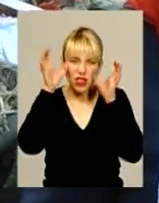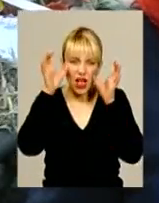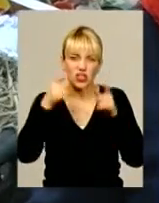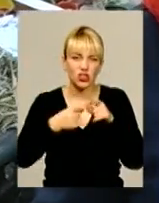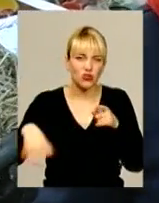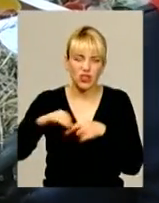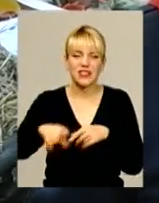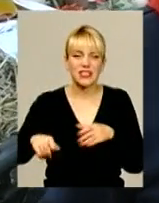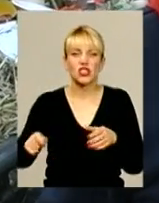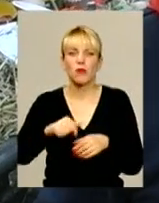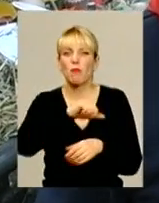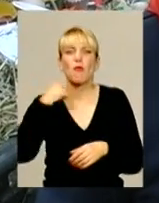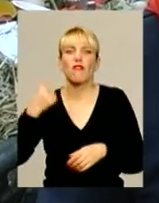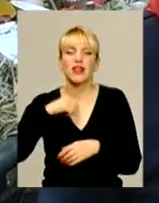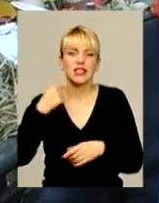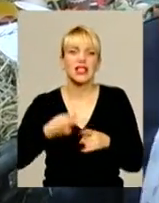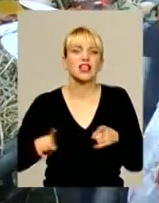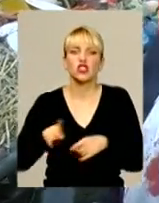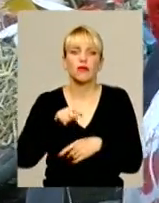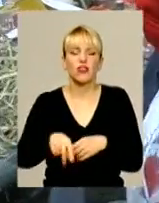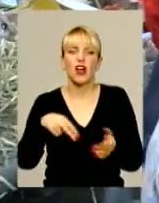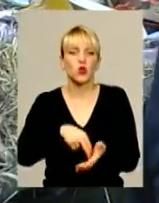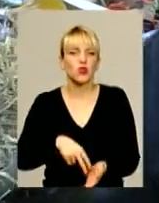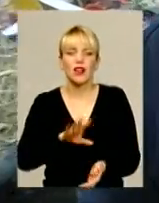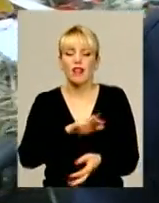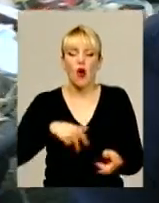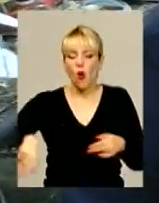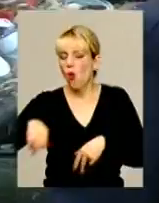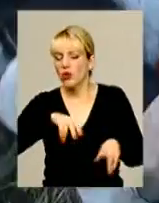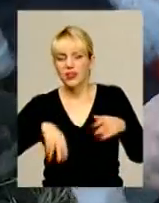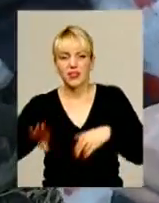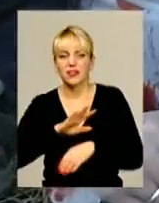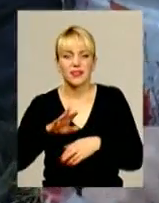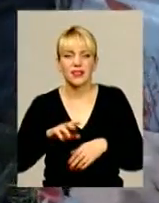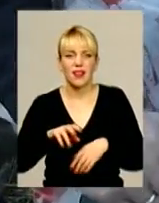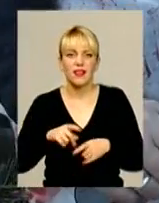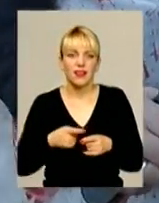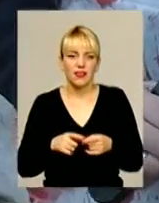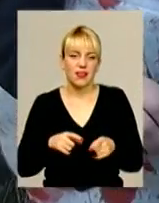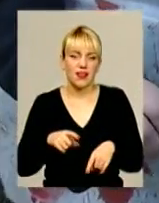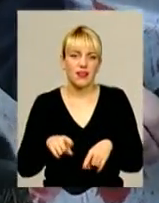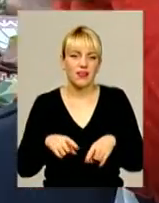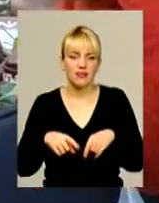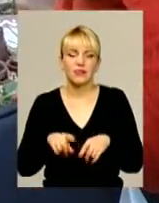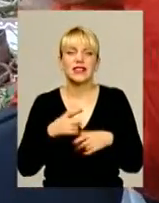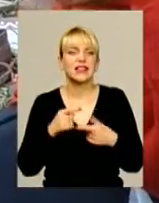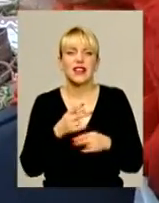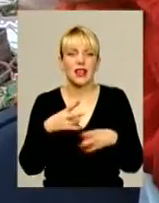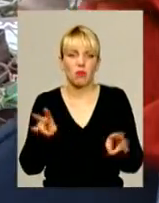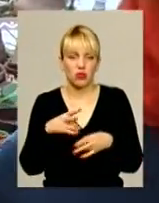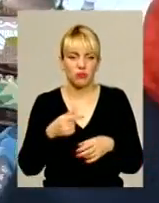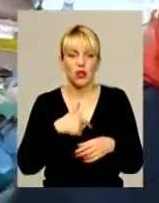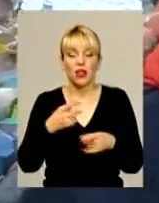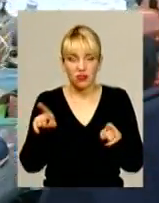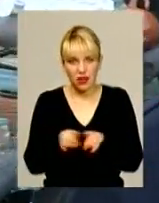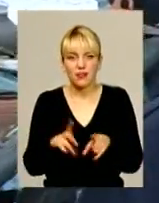нечість тут повирізати, щоб вона тут не ходила, не лазила, де не треба. А ось так треба почистити